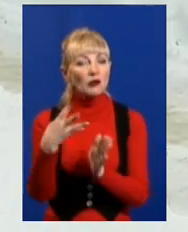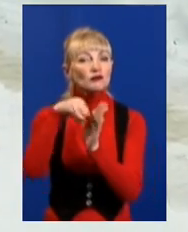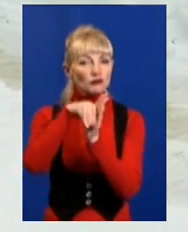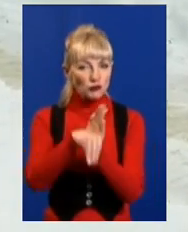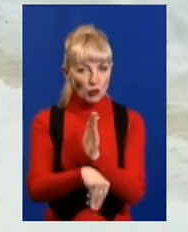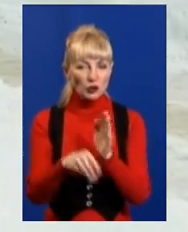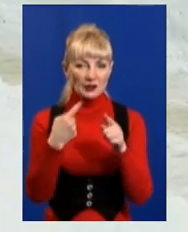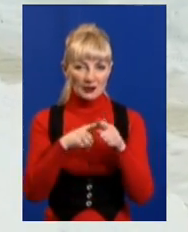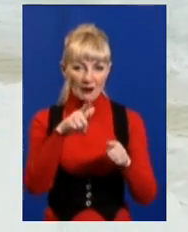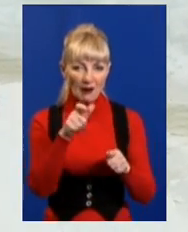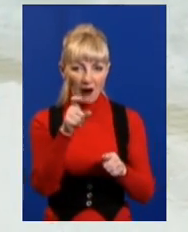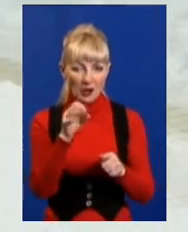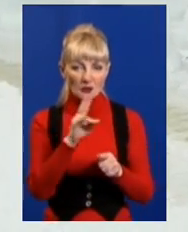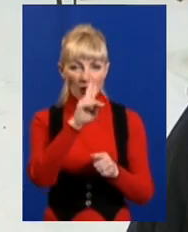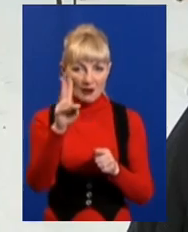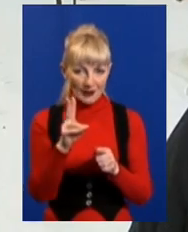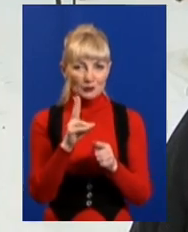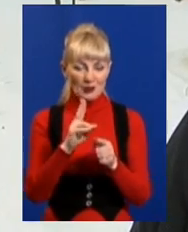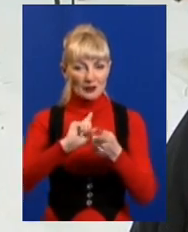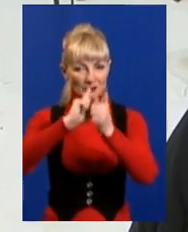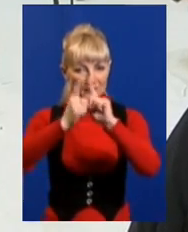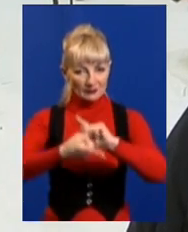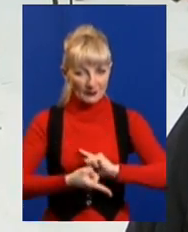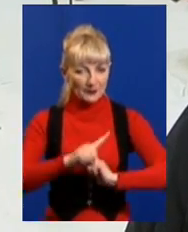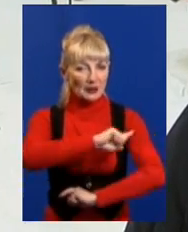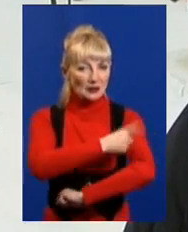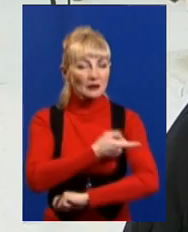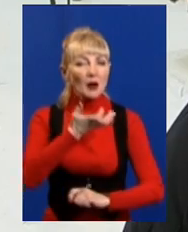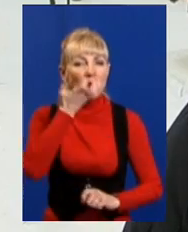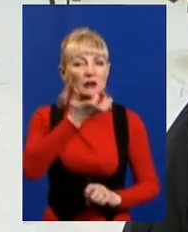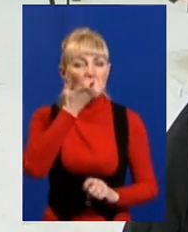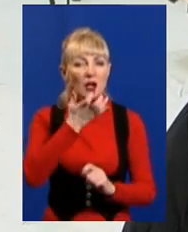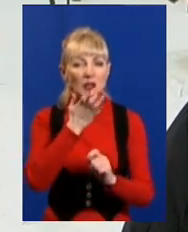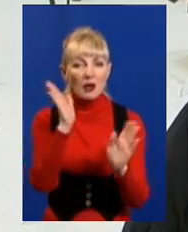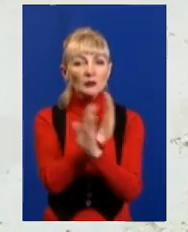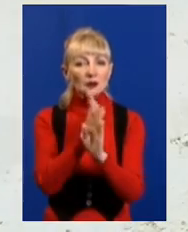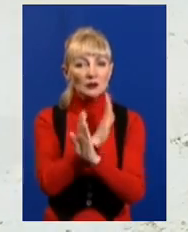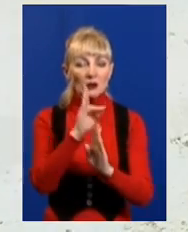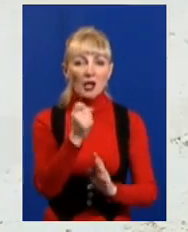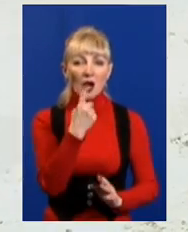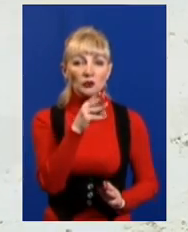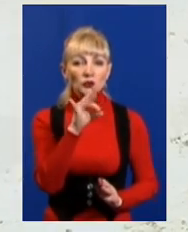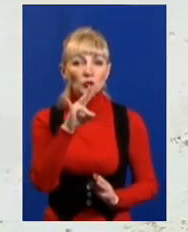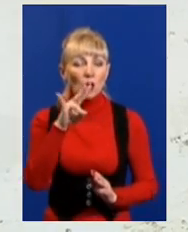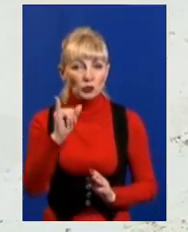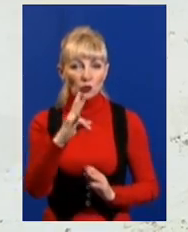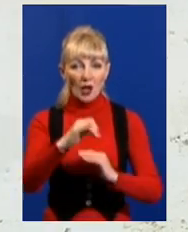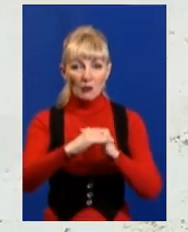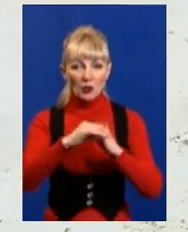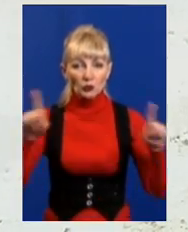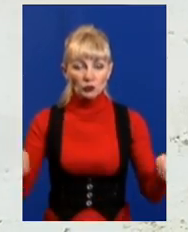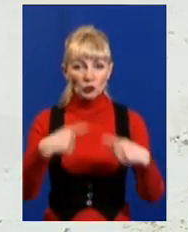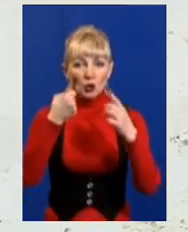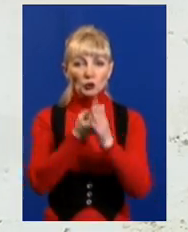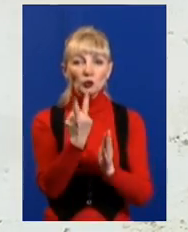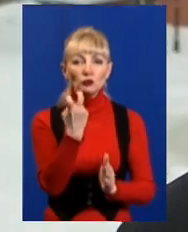парникових газів, що викликає глобальне потепління клімату. Він говорить, на одну тонну твердих побутових відходів на полігонах утворюється до